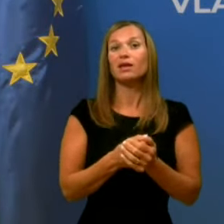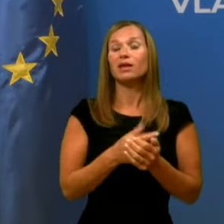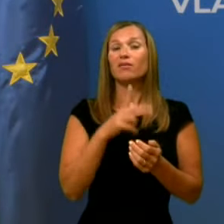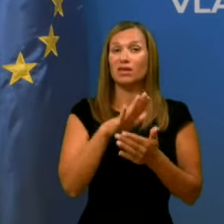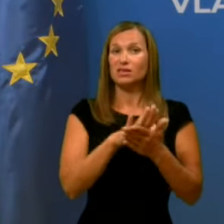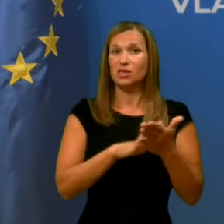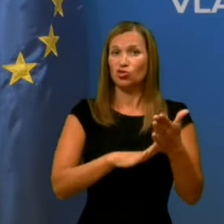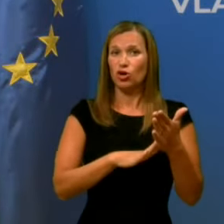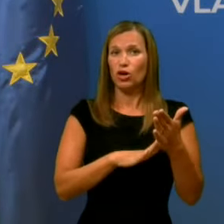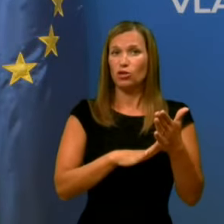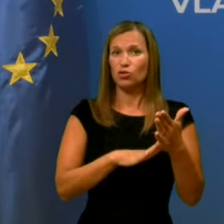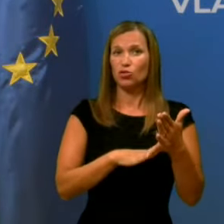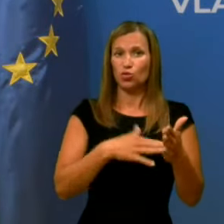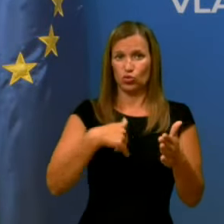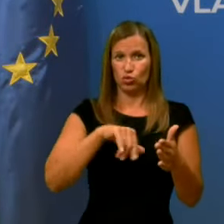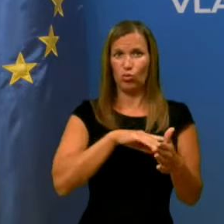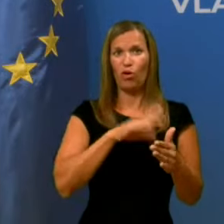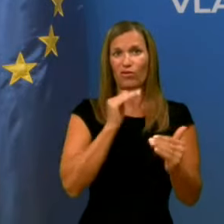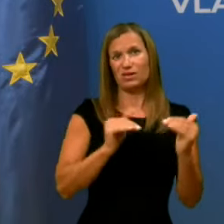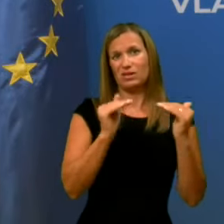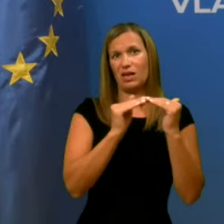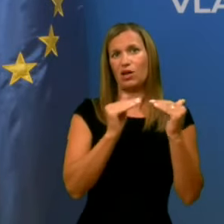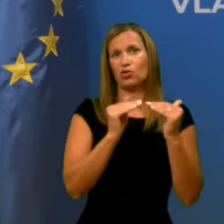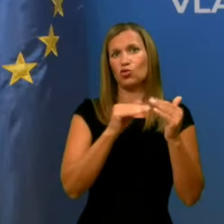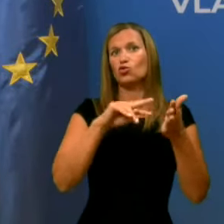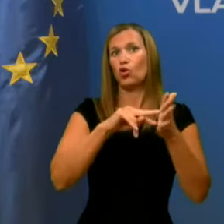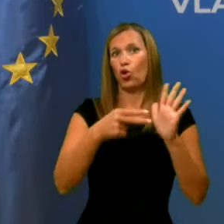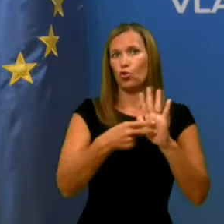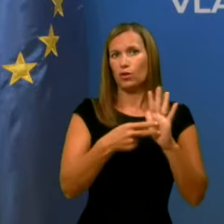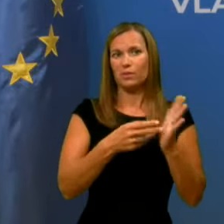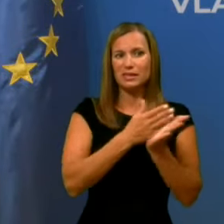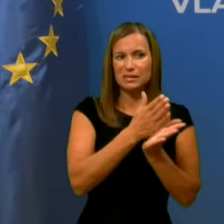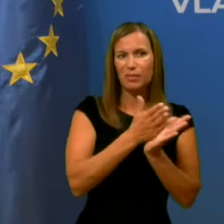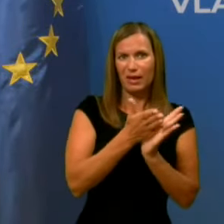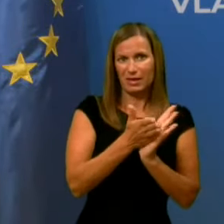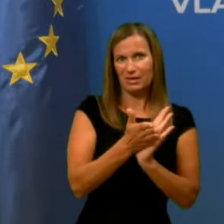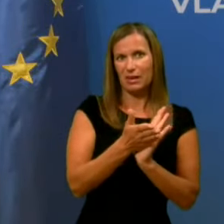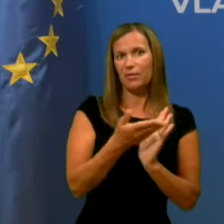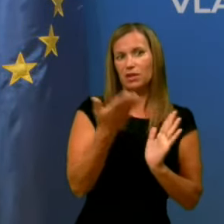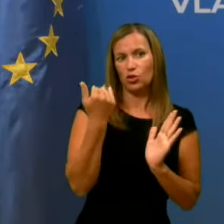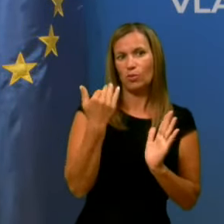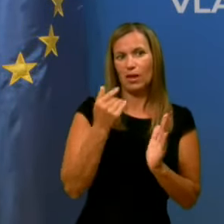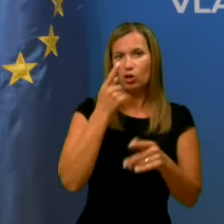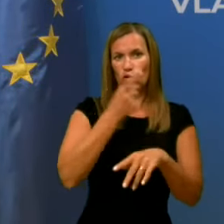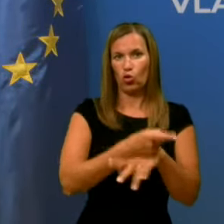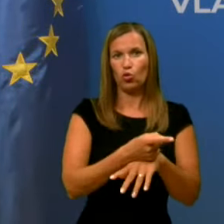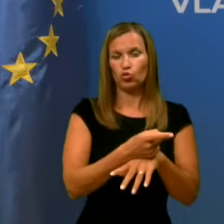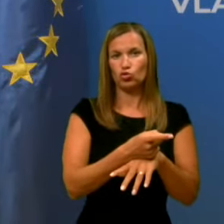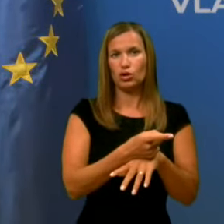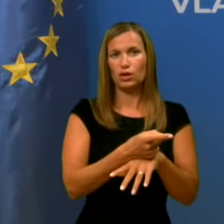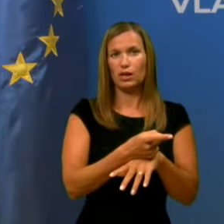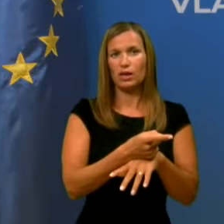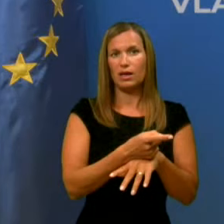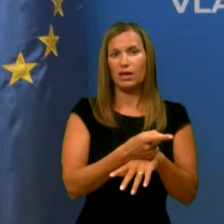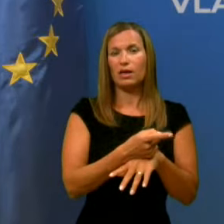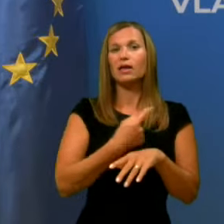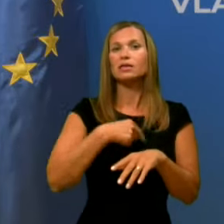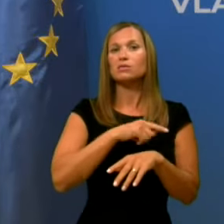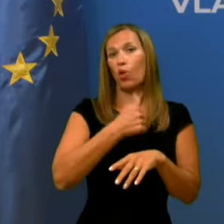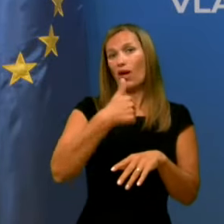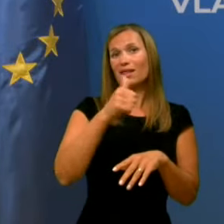štartu smo v skladu z strokovnimi smernicami, ki so bile določene. Enaest teh